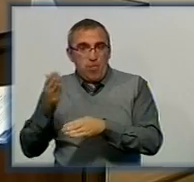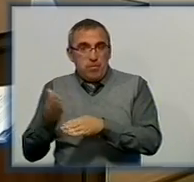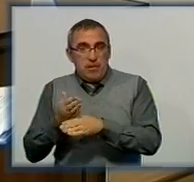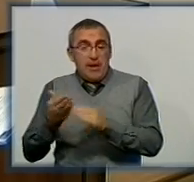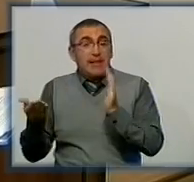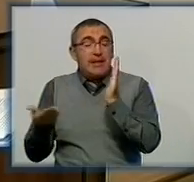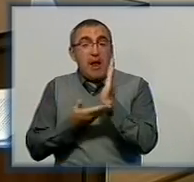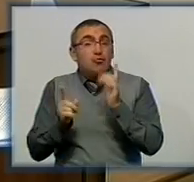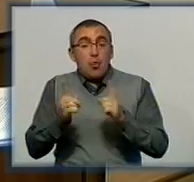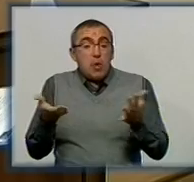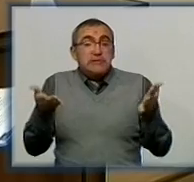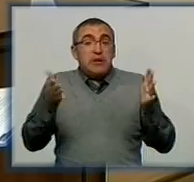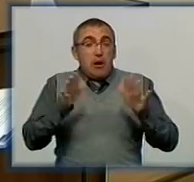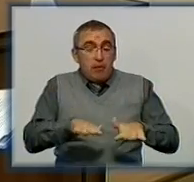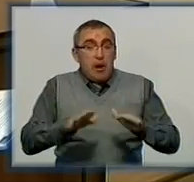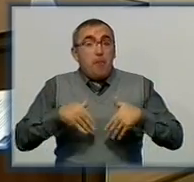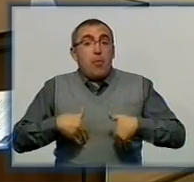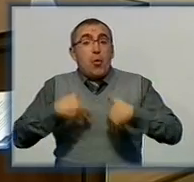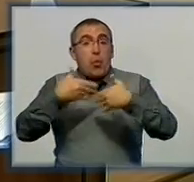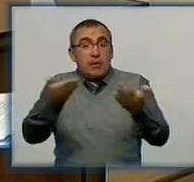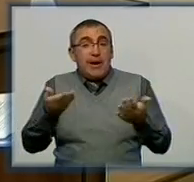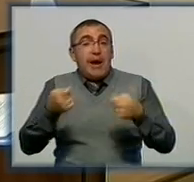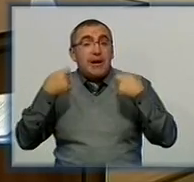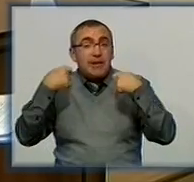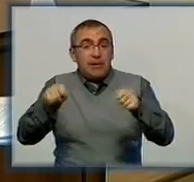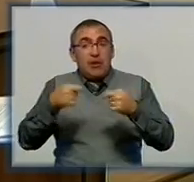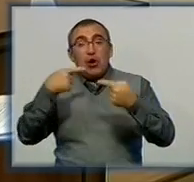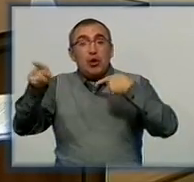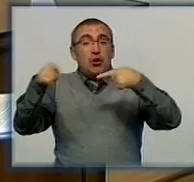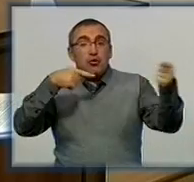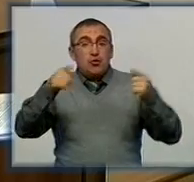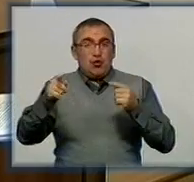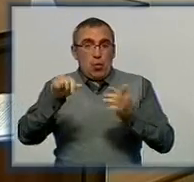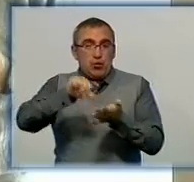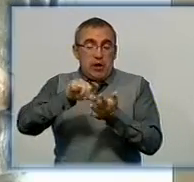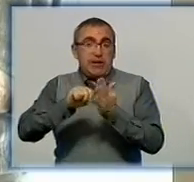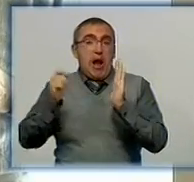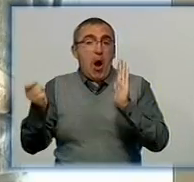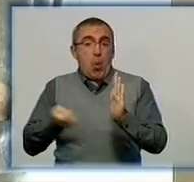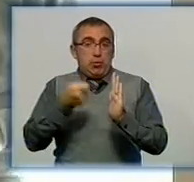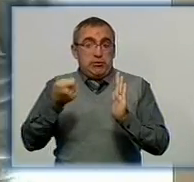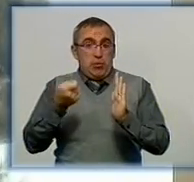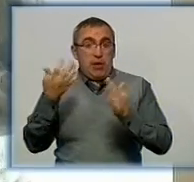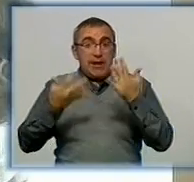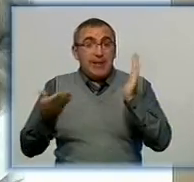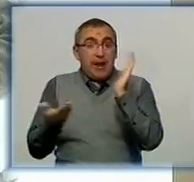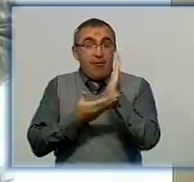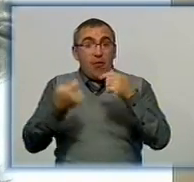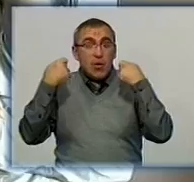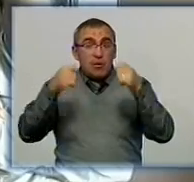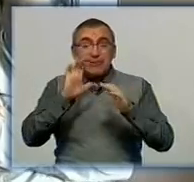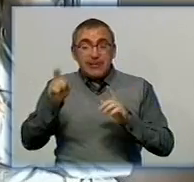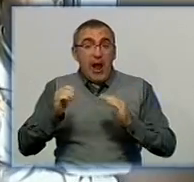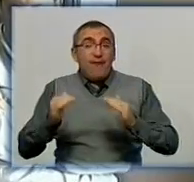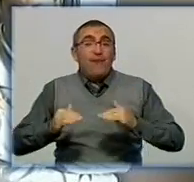деревина, що залишається, пропонується для реалізації іншим учасникам аукціонів. До того ж, кажуть, якщо деревина продаватиметься за